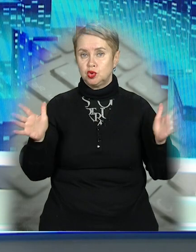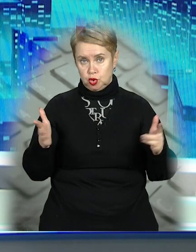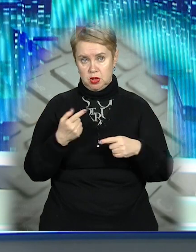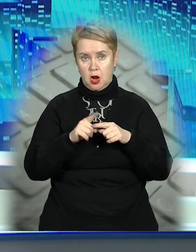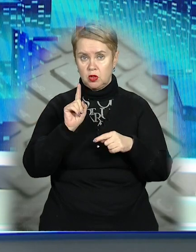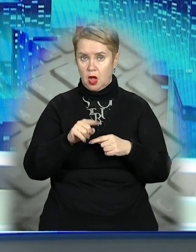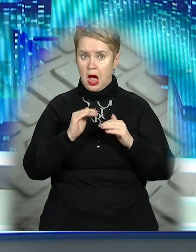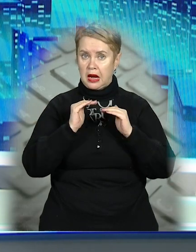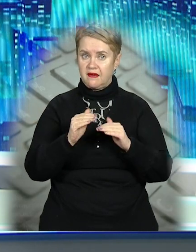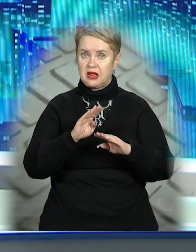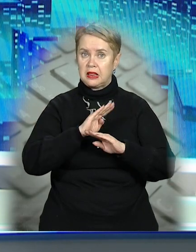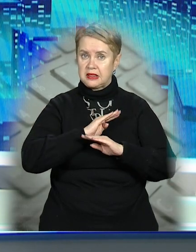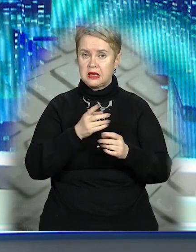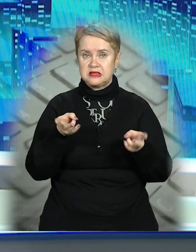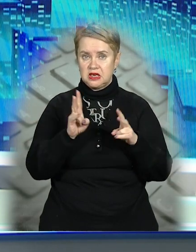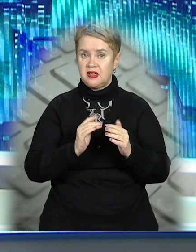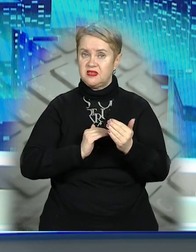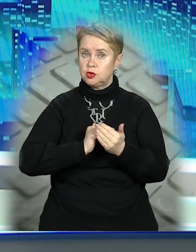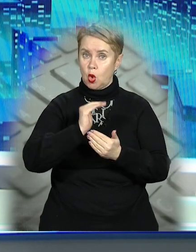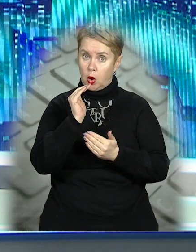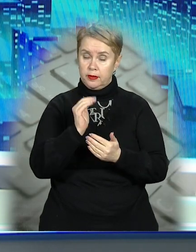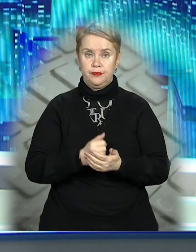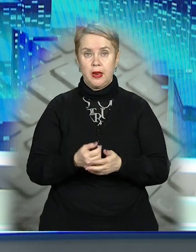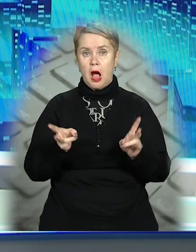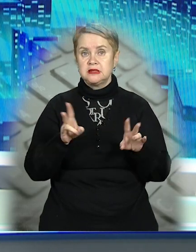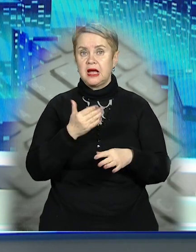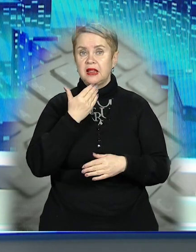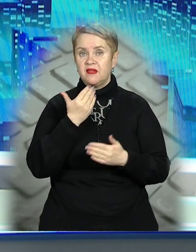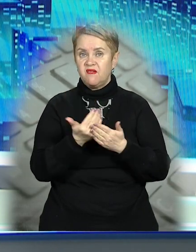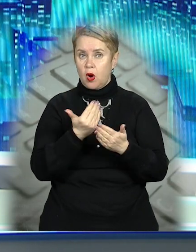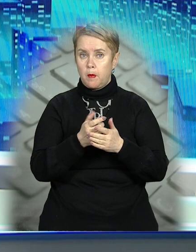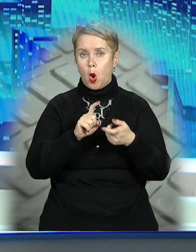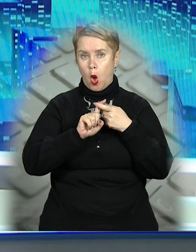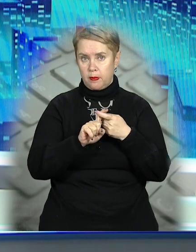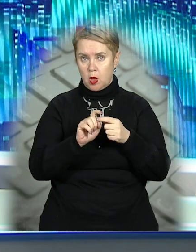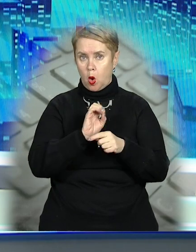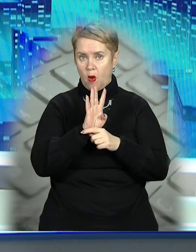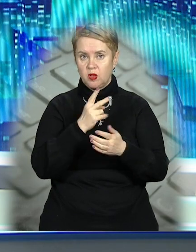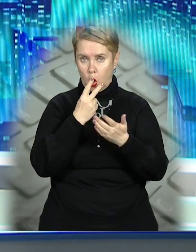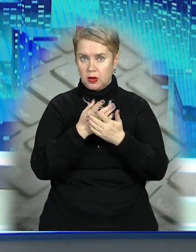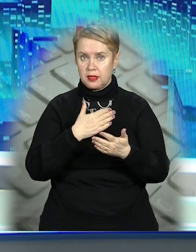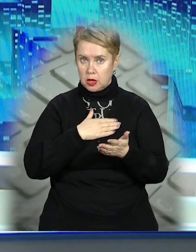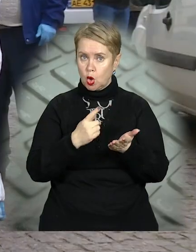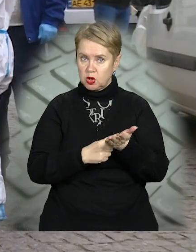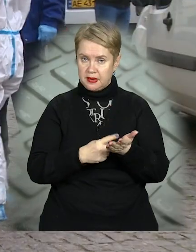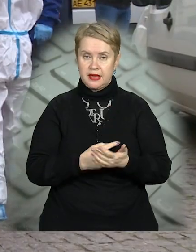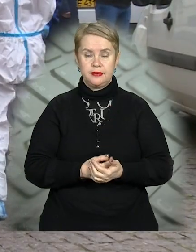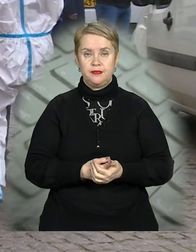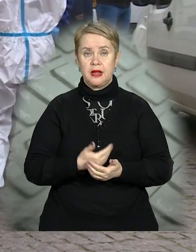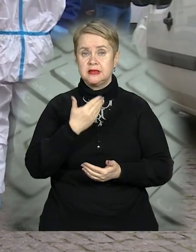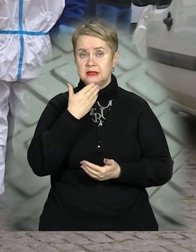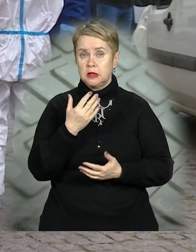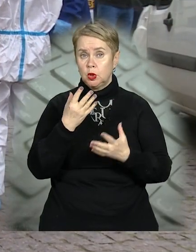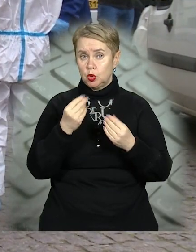Водночас рівень летальності залишається досить високим. Остання інформація про епідемію у ковід-огляді наших кореспондентів. За